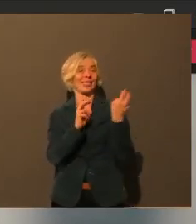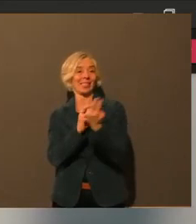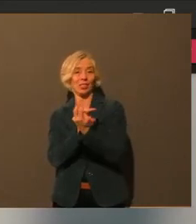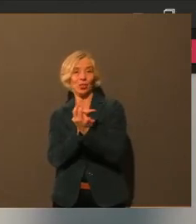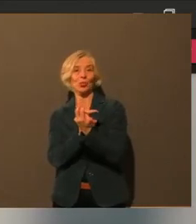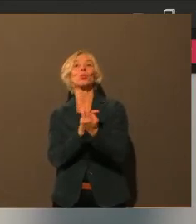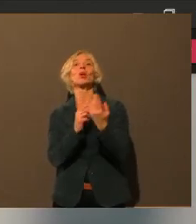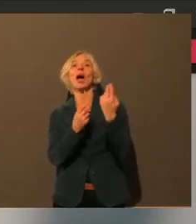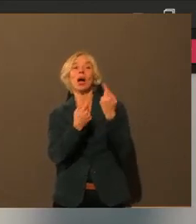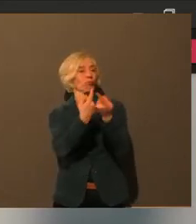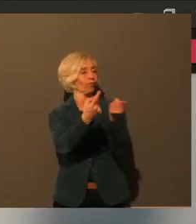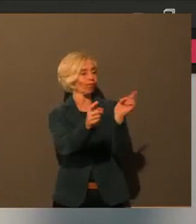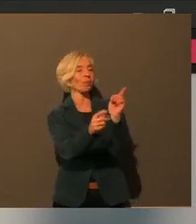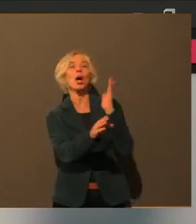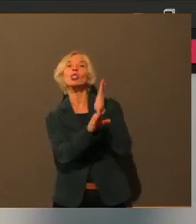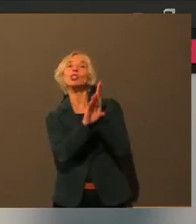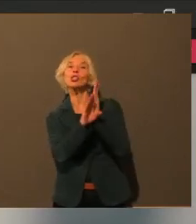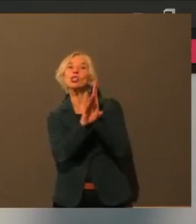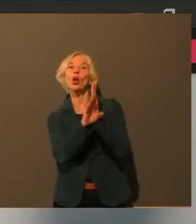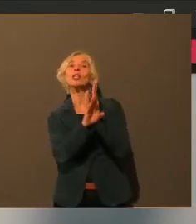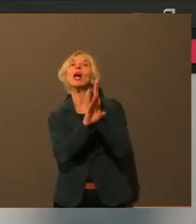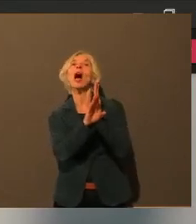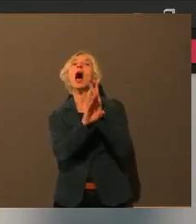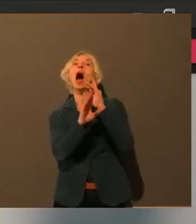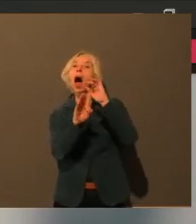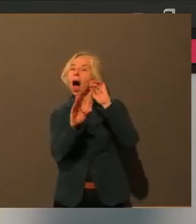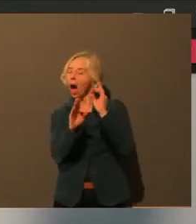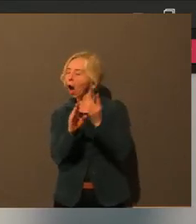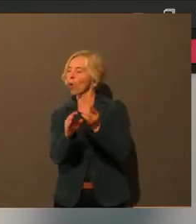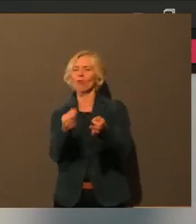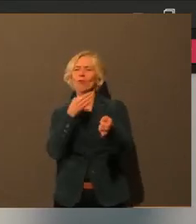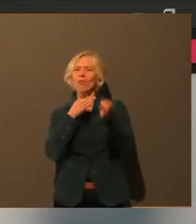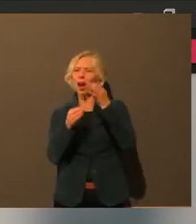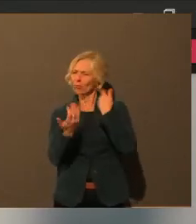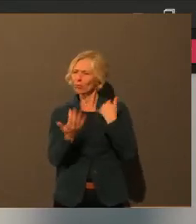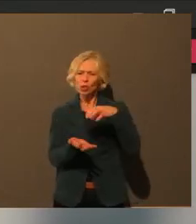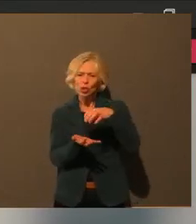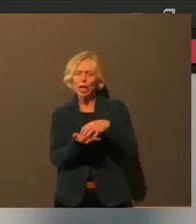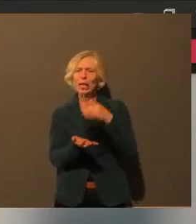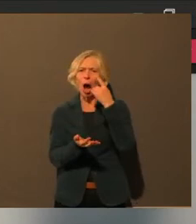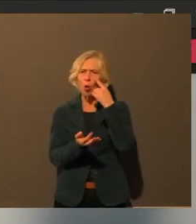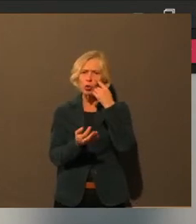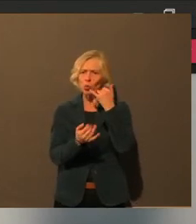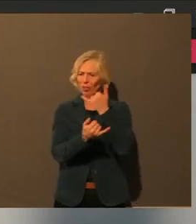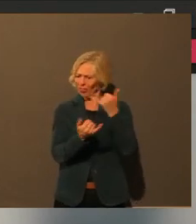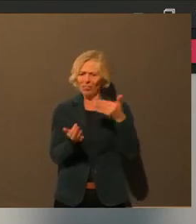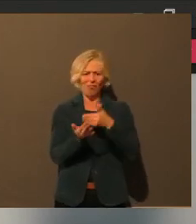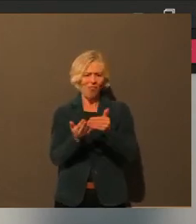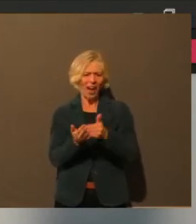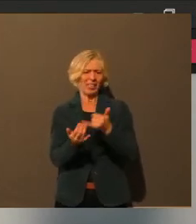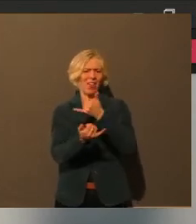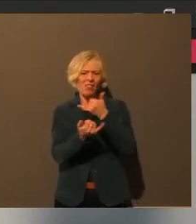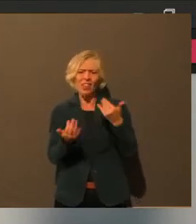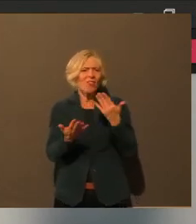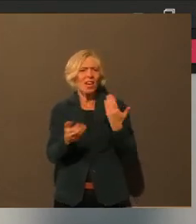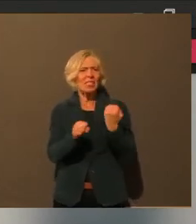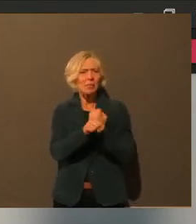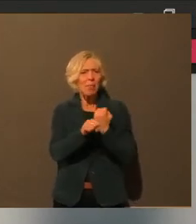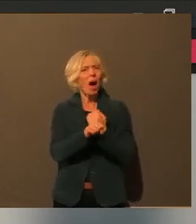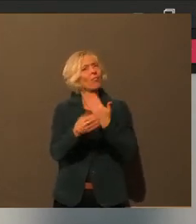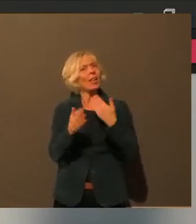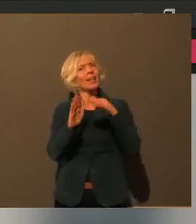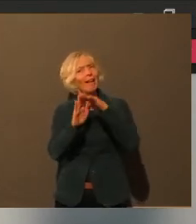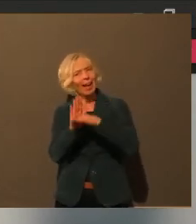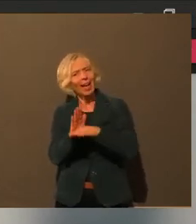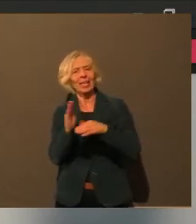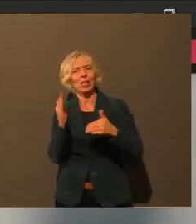Stadt noch machen könnte. Und da möchte ich Ihnen auch kurz ein Feedback geben, was wir inzwischen die Wege geleitet haben. Sie haben ja zum Beispiel, das war